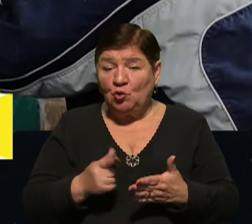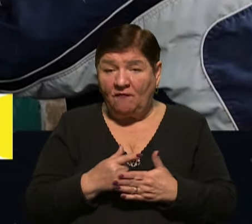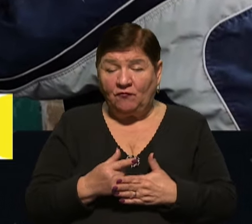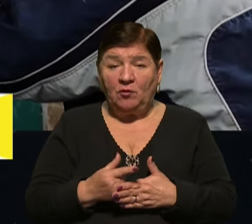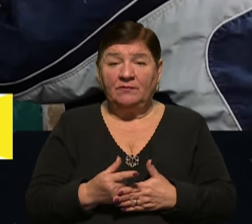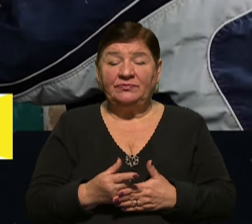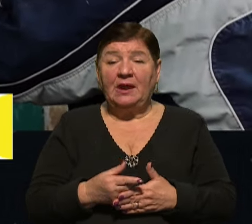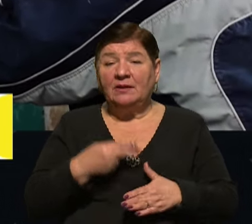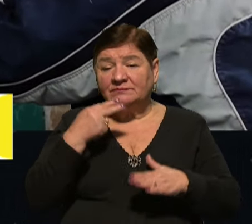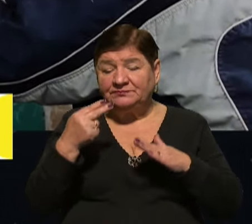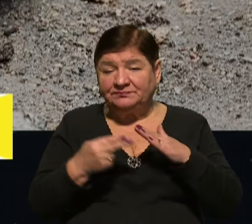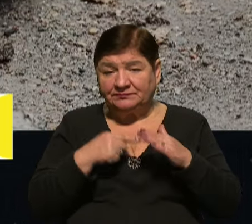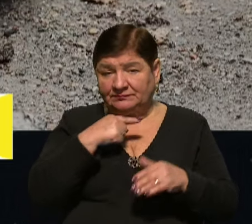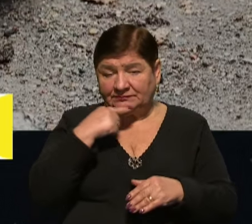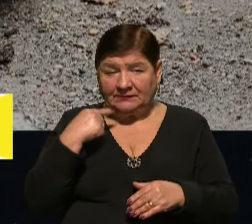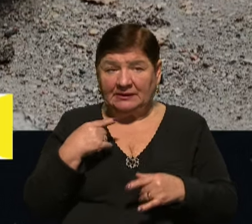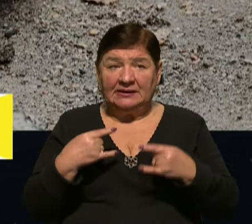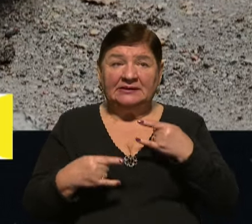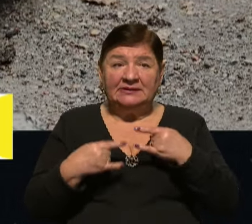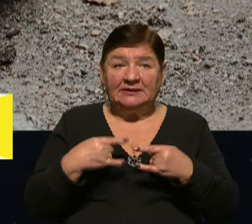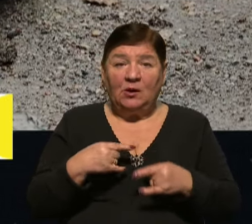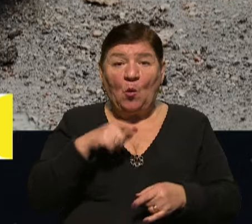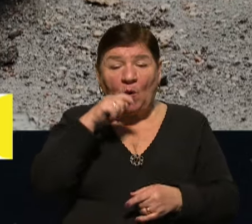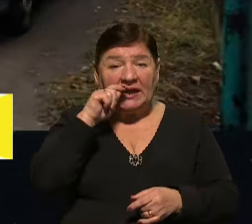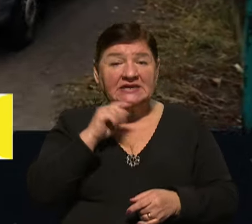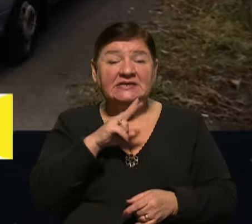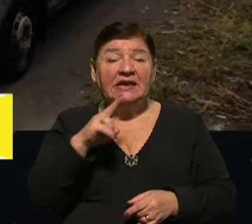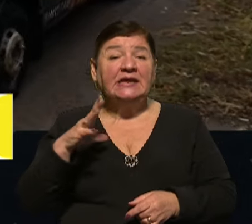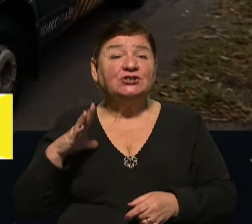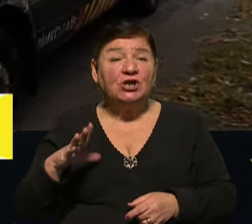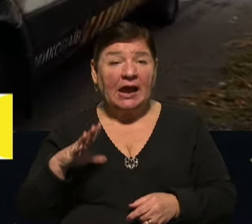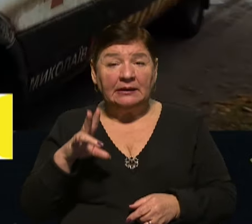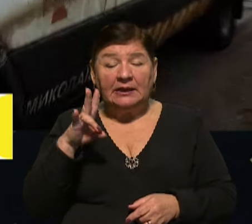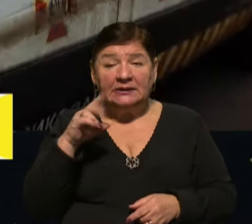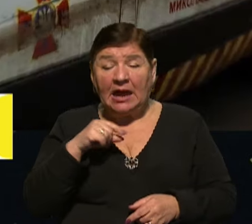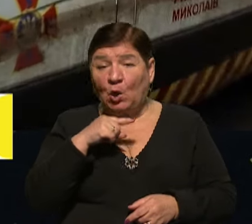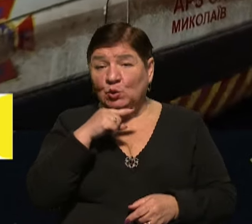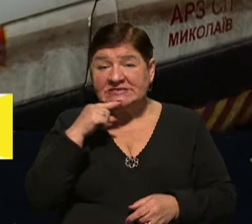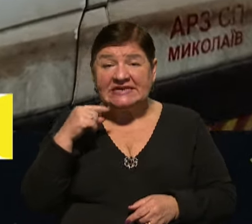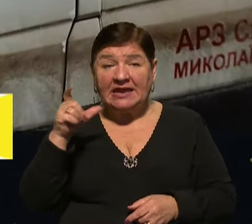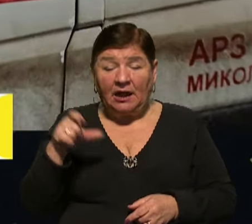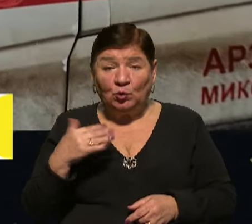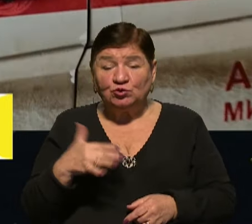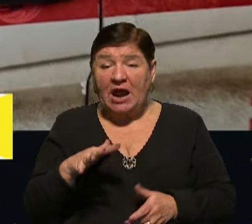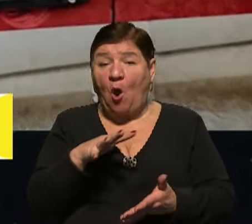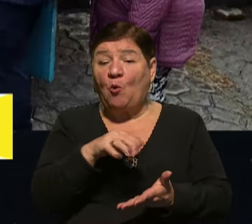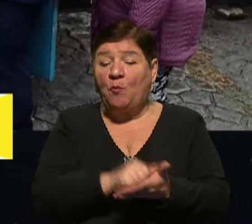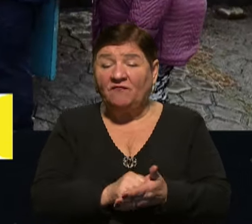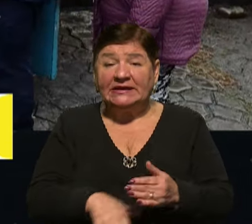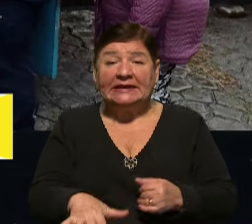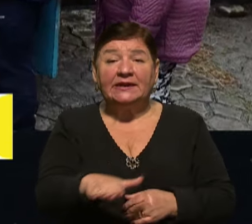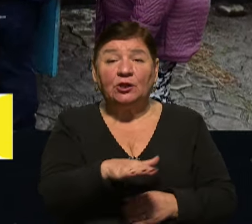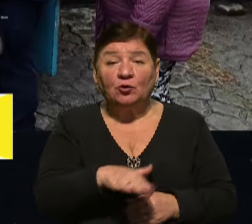пропагандистські телеграм-канали, і там виявляється, українці, які чекали на росіян на вже окупованих територіях,